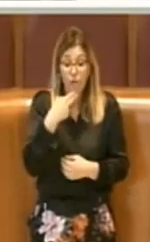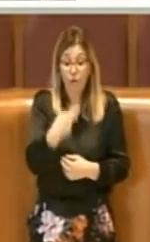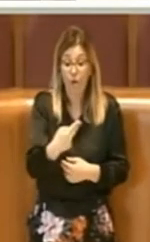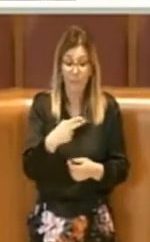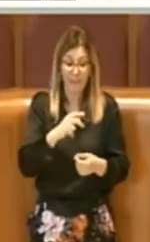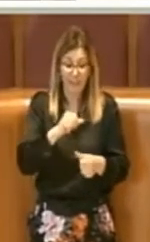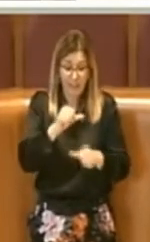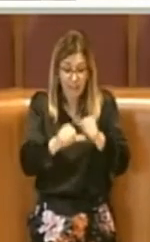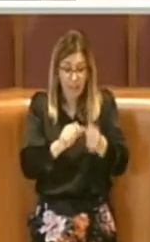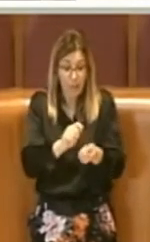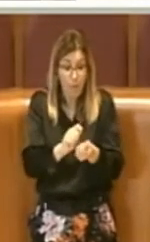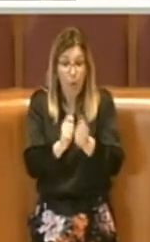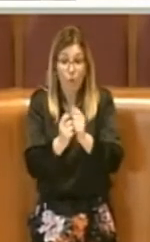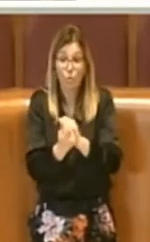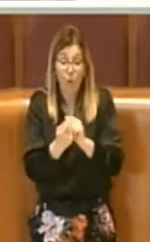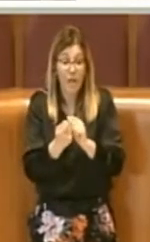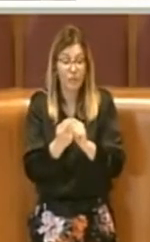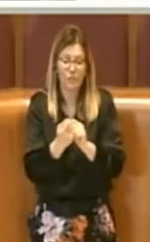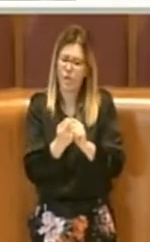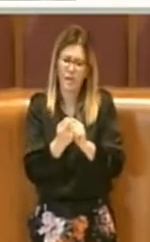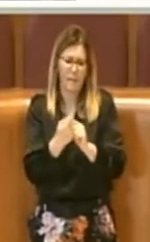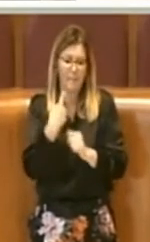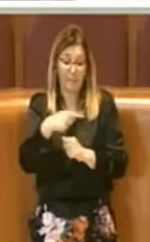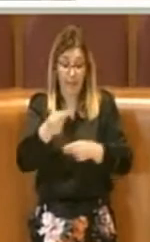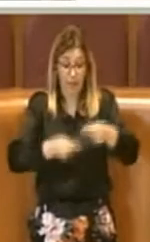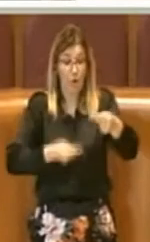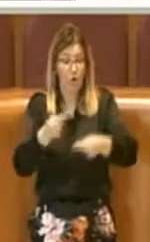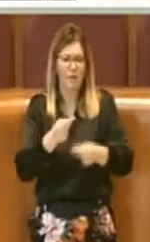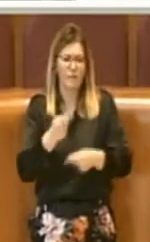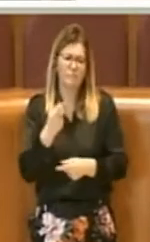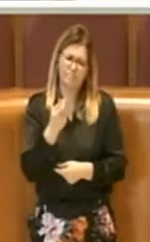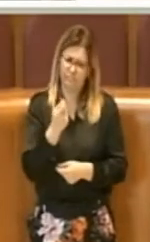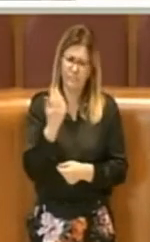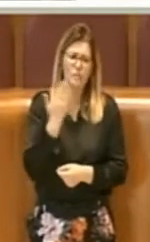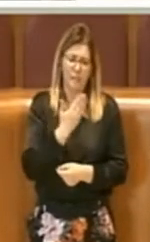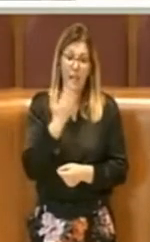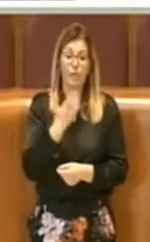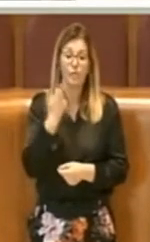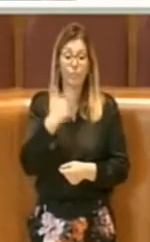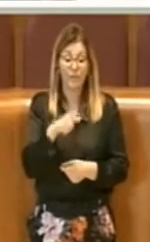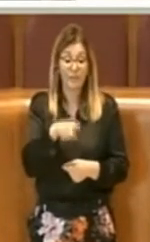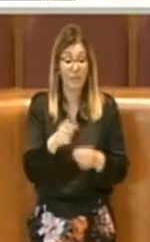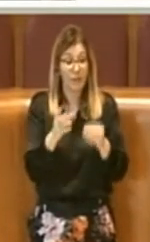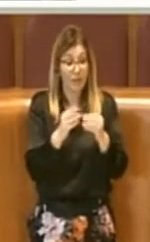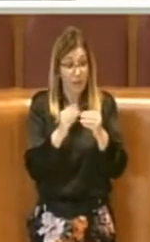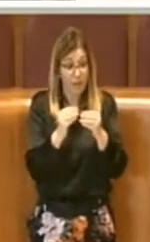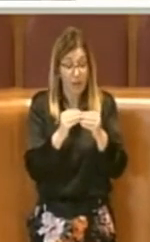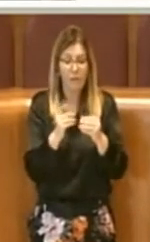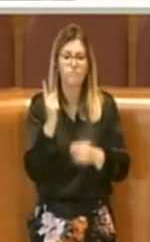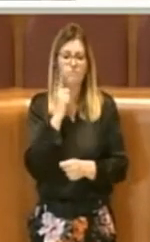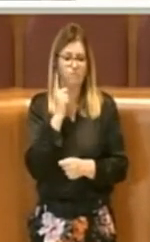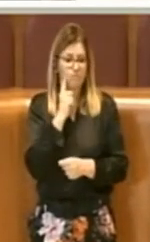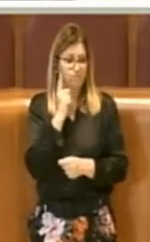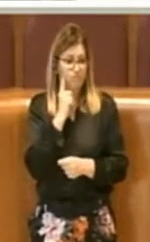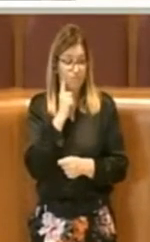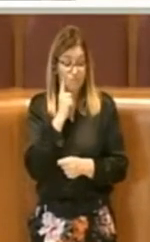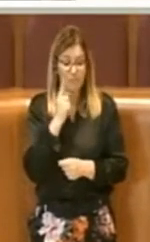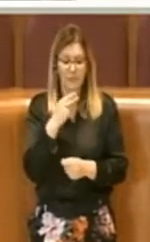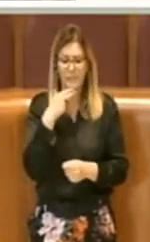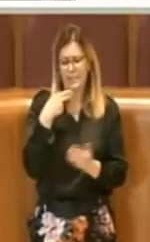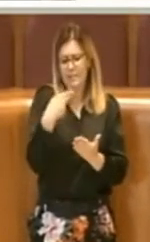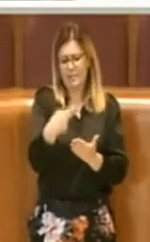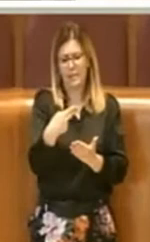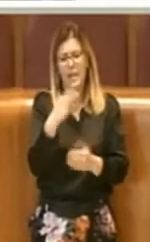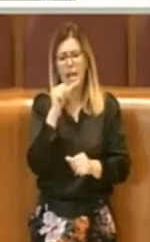un azzardo dal punto di vista contabile perché si tratta della medesima opera che assume una denominazione